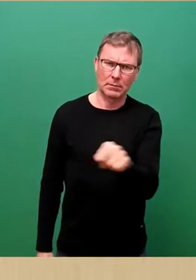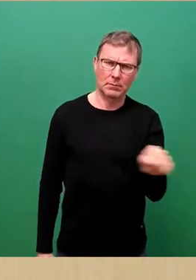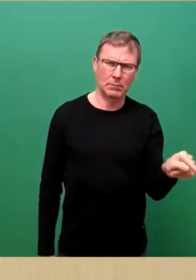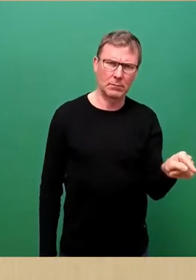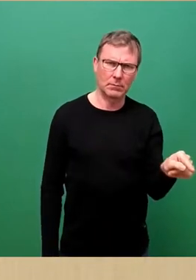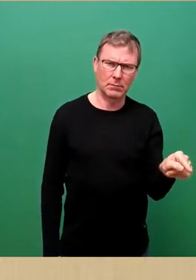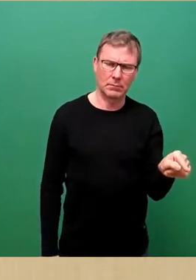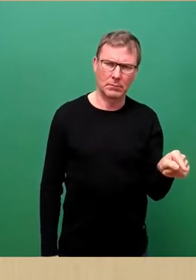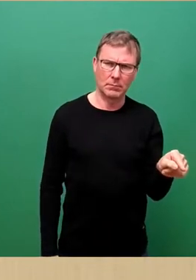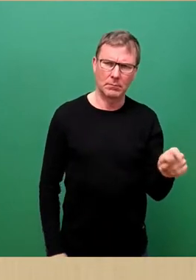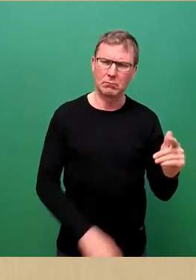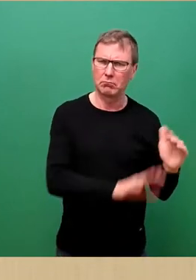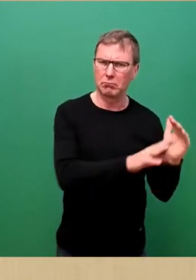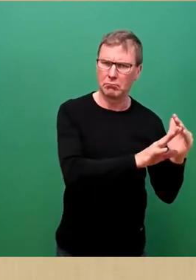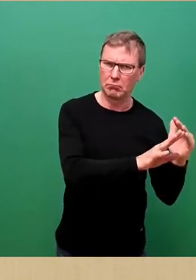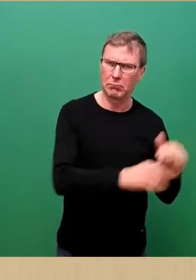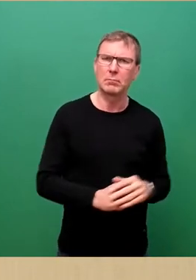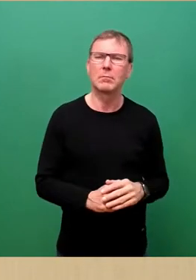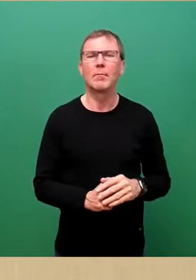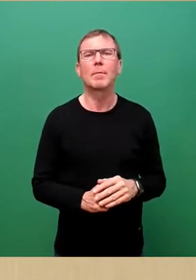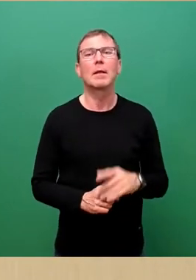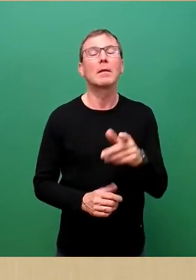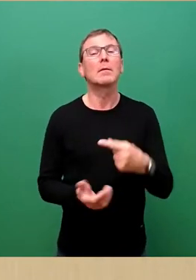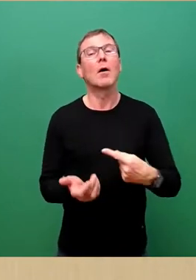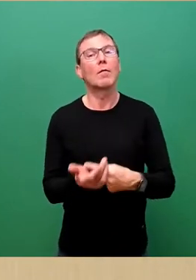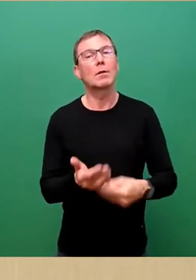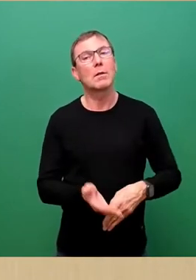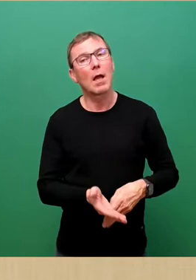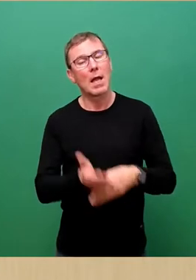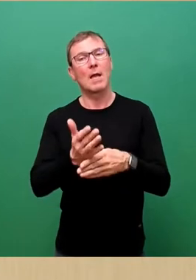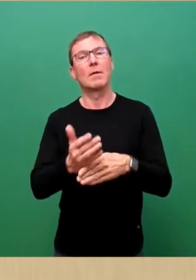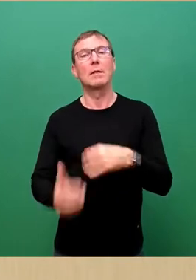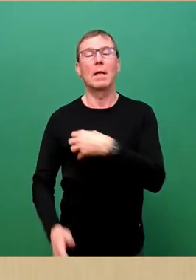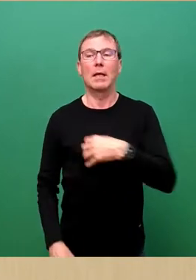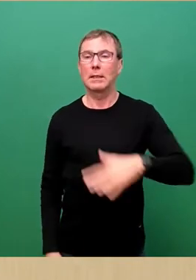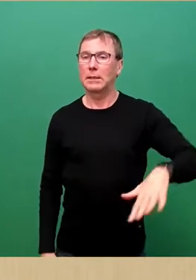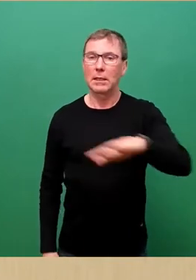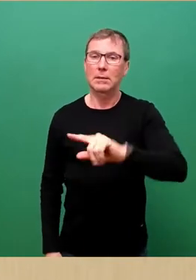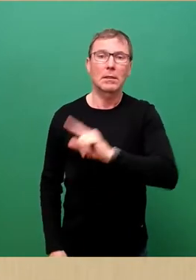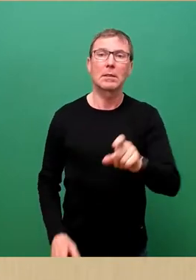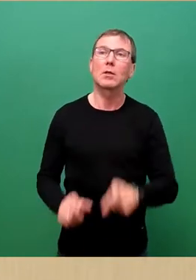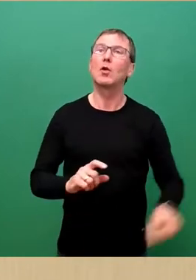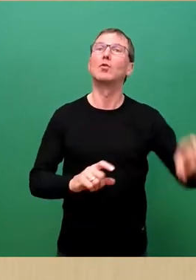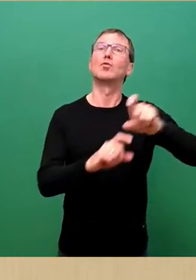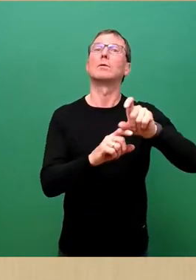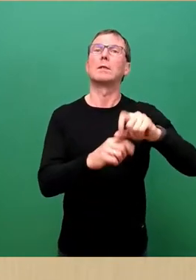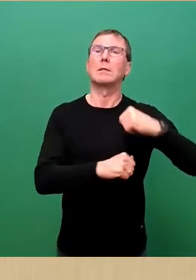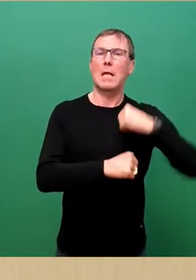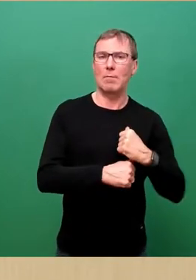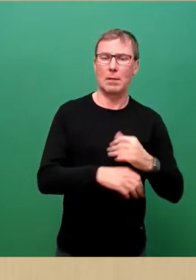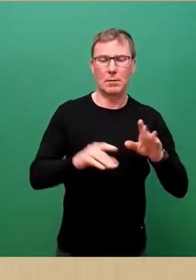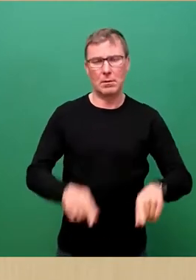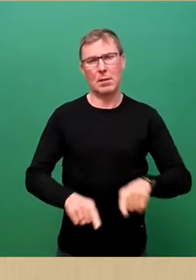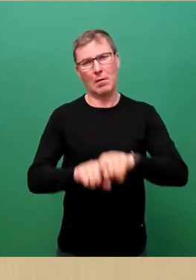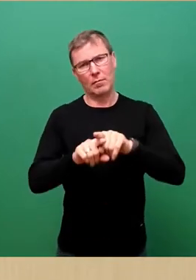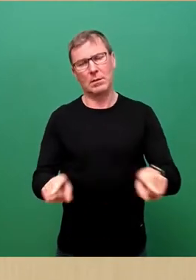Denn die erforderlichen Hilfen dürfen die Dresdner nicht zusätzlich über Gebühr belasten. Auch diese